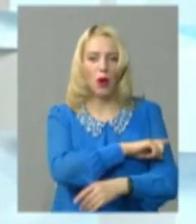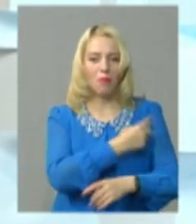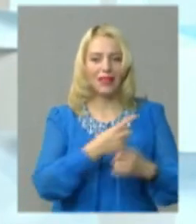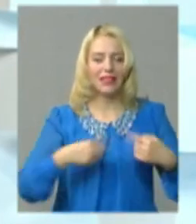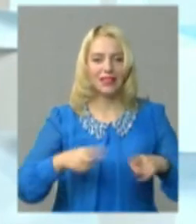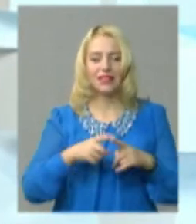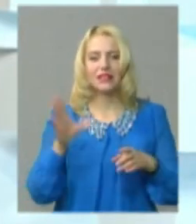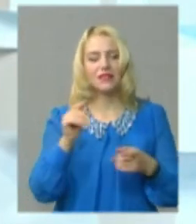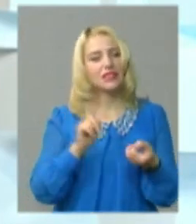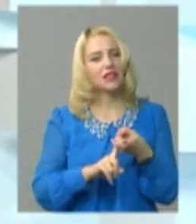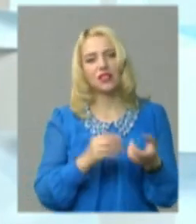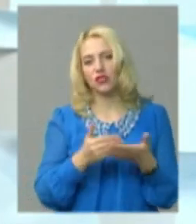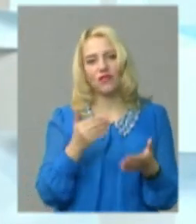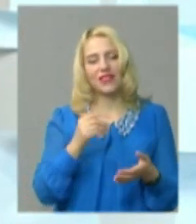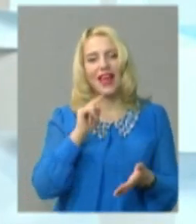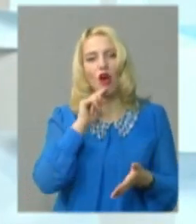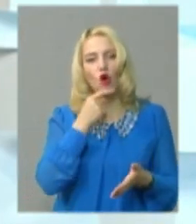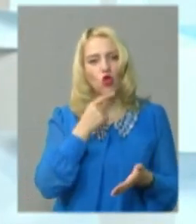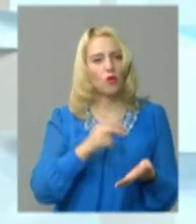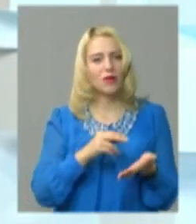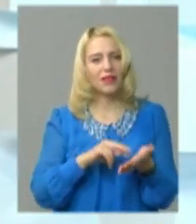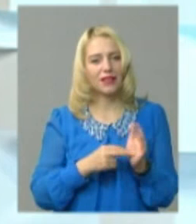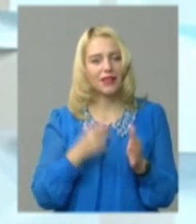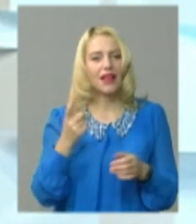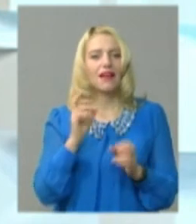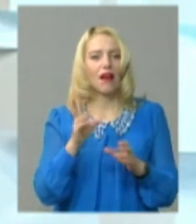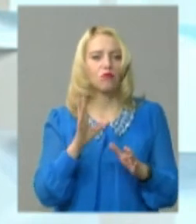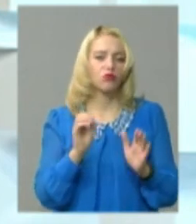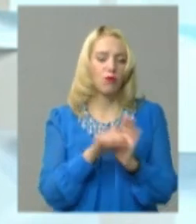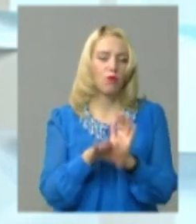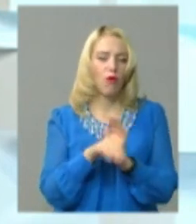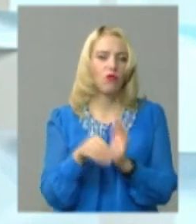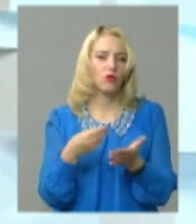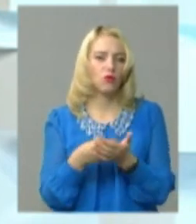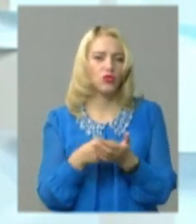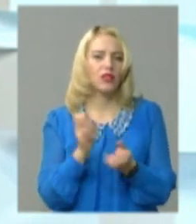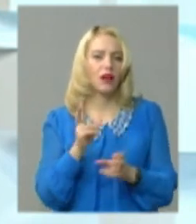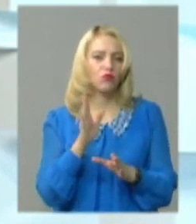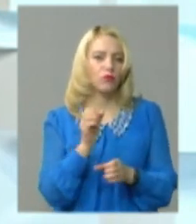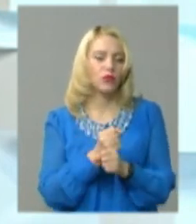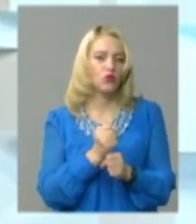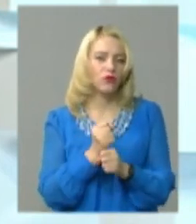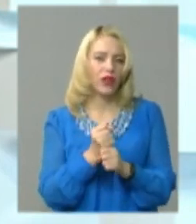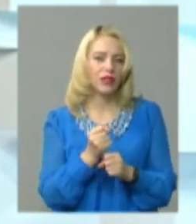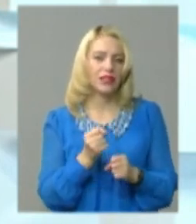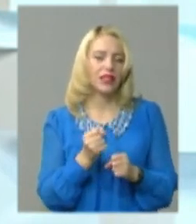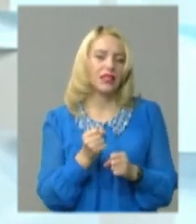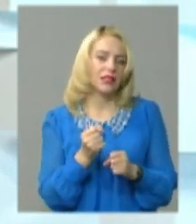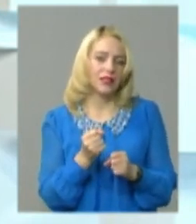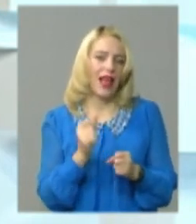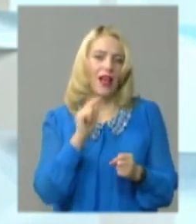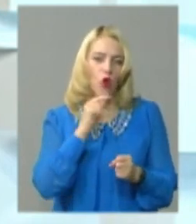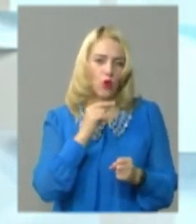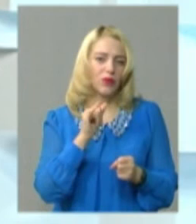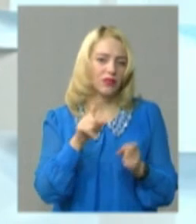залежить від економіки. Як ми будемо наповнювати бюджет, як буде працювати економіка, так і можна буде вже